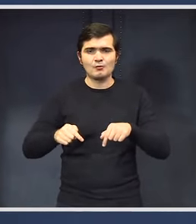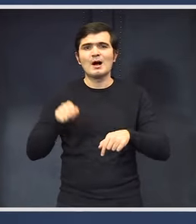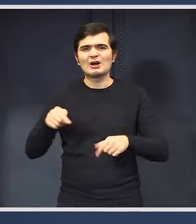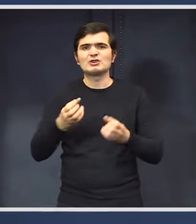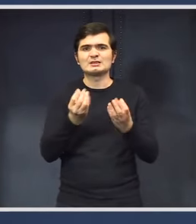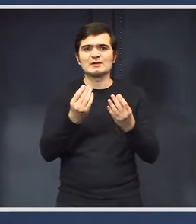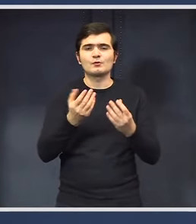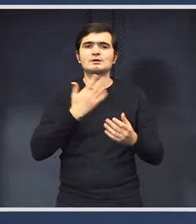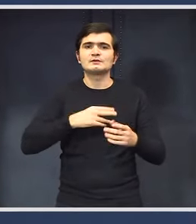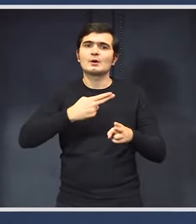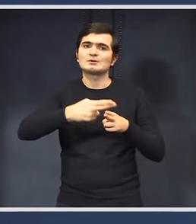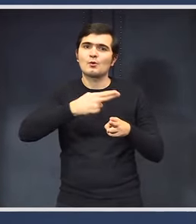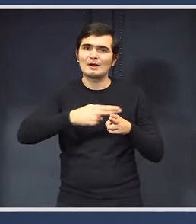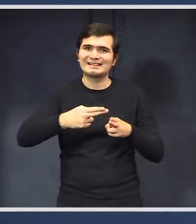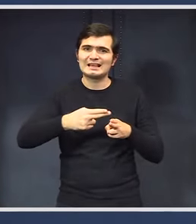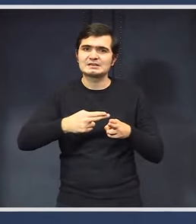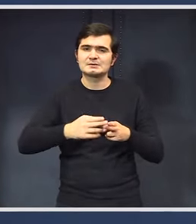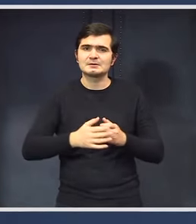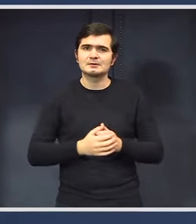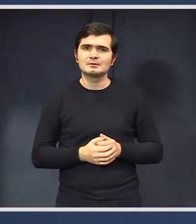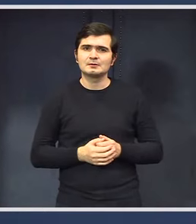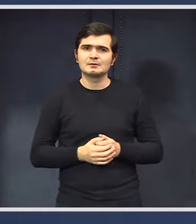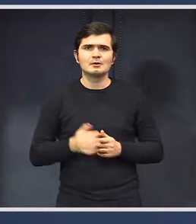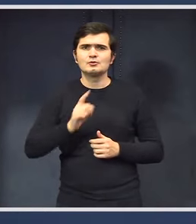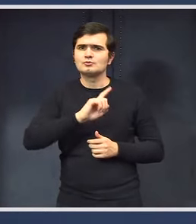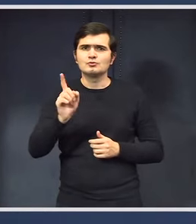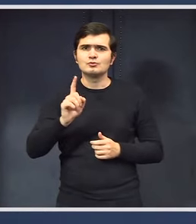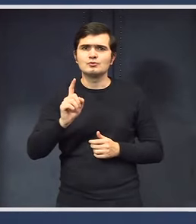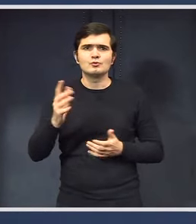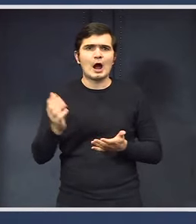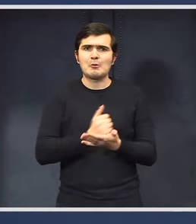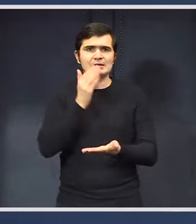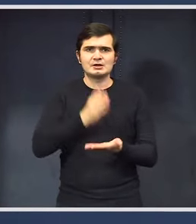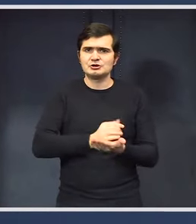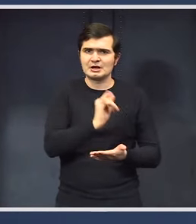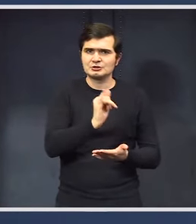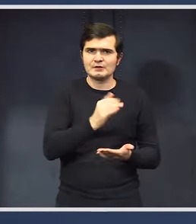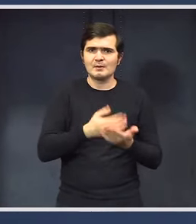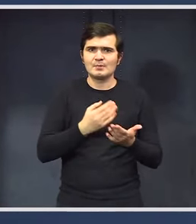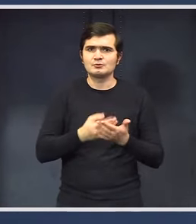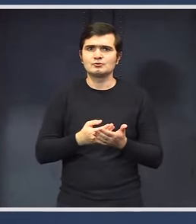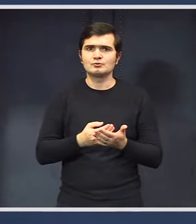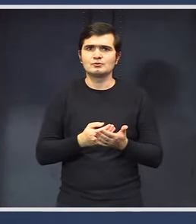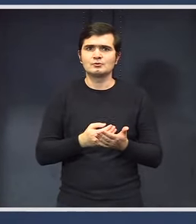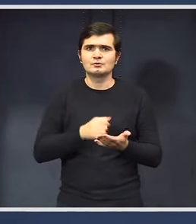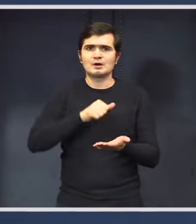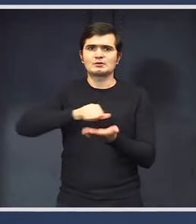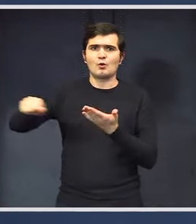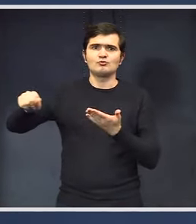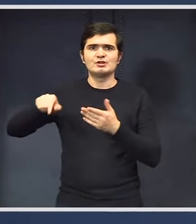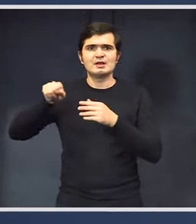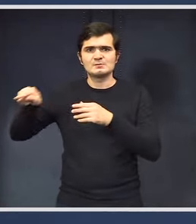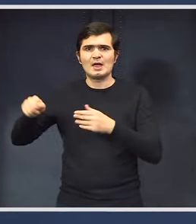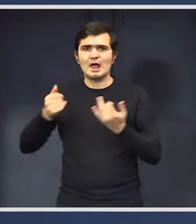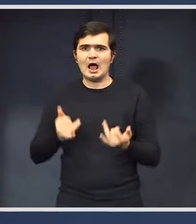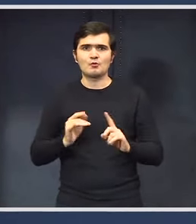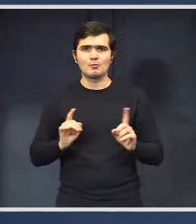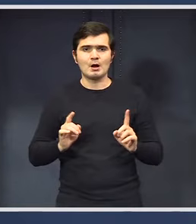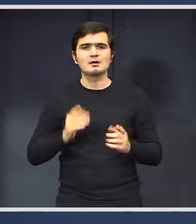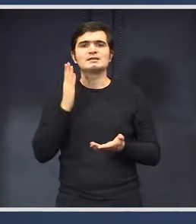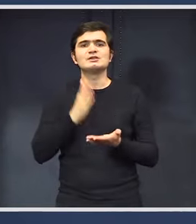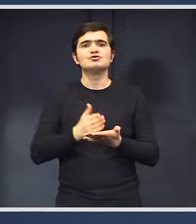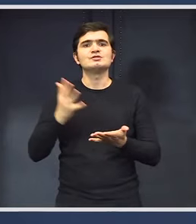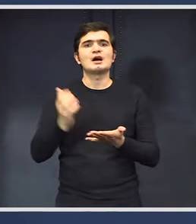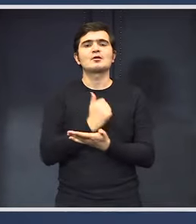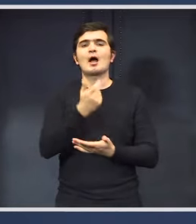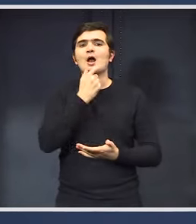informație pe care aș vrea să o corectez în spațiu public. Nu a luat nimeni decizia pentru a-l concidea pe domnul respectiv în acest moment. Decizia a